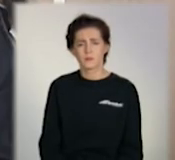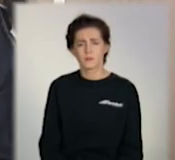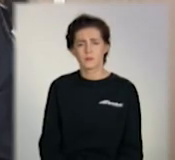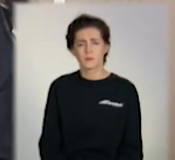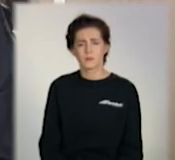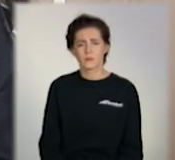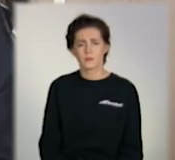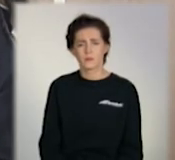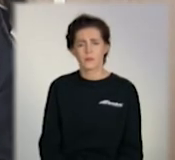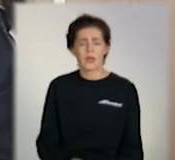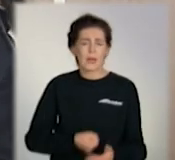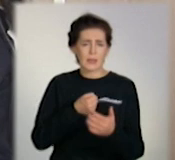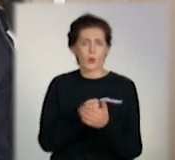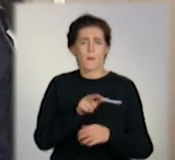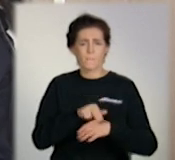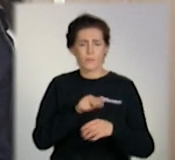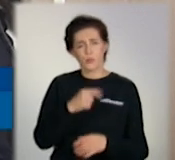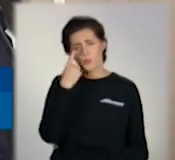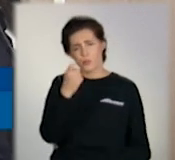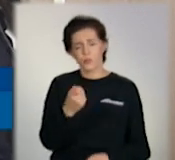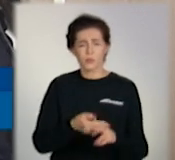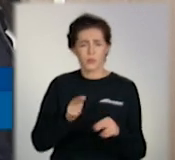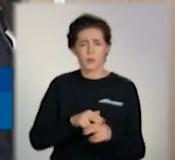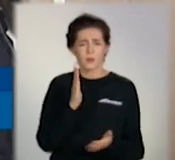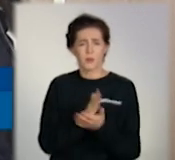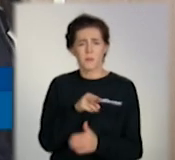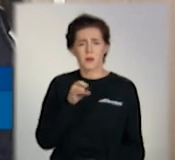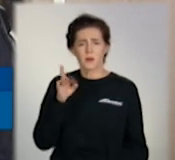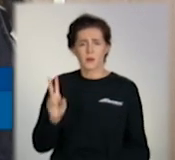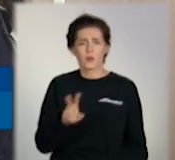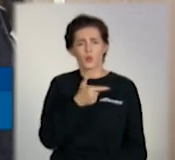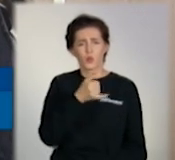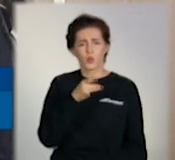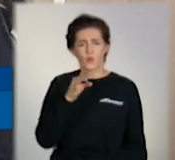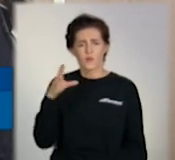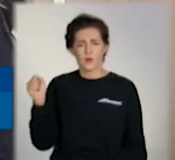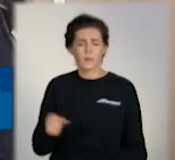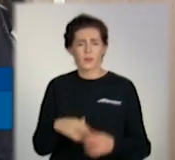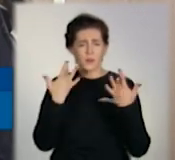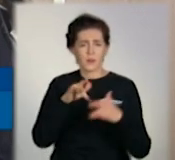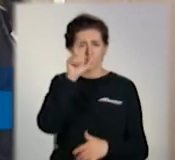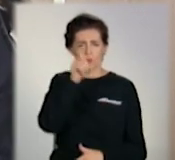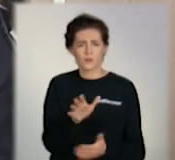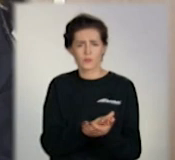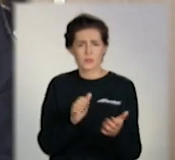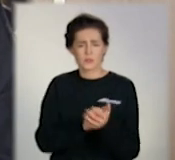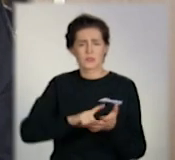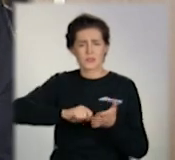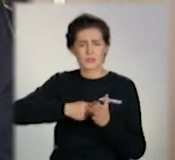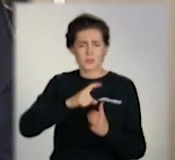До поліції не дійшло повідомлення про те, що у парку Гурова невідома особа пошкодила замок